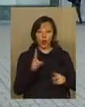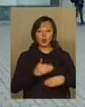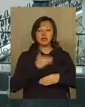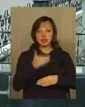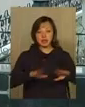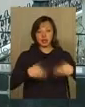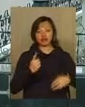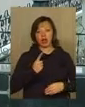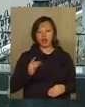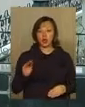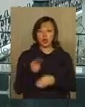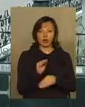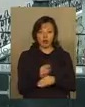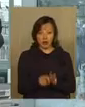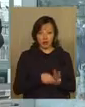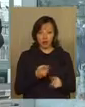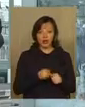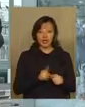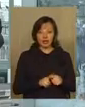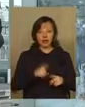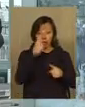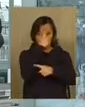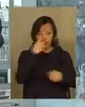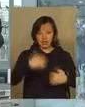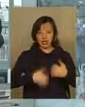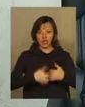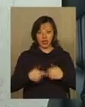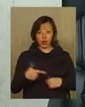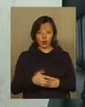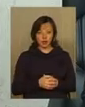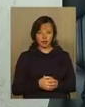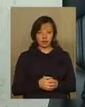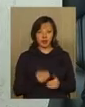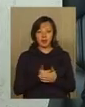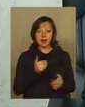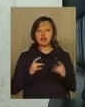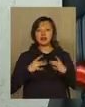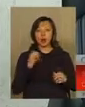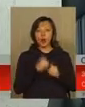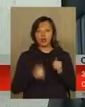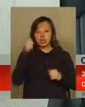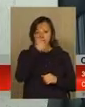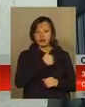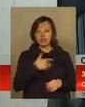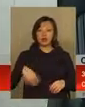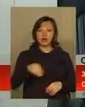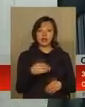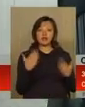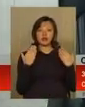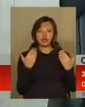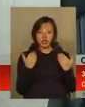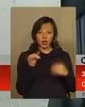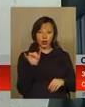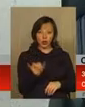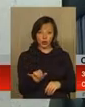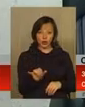вокзалі радять чекати додаткових потягів. Про них «Залізниця» оголосить в середині грудня. Перед святами кожен рік всі хочуть відпочити на новорічні